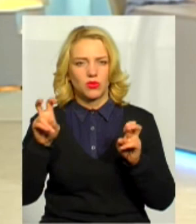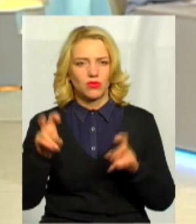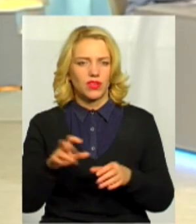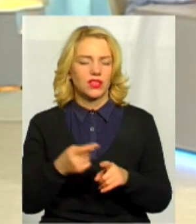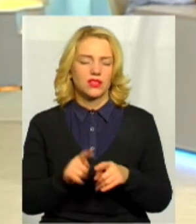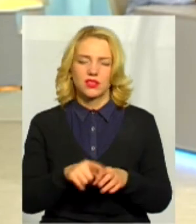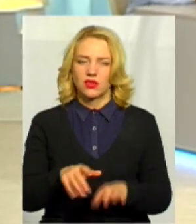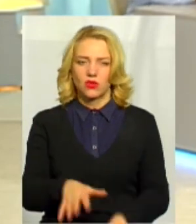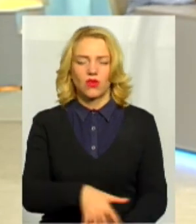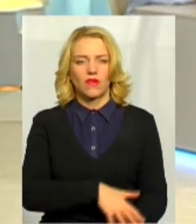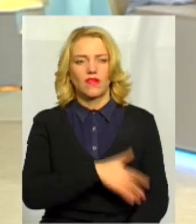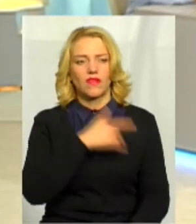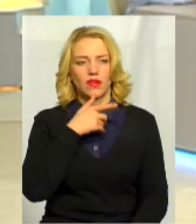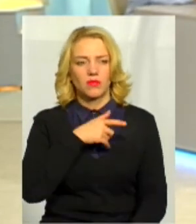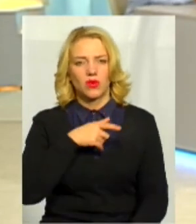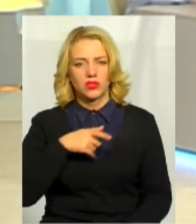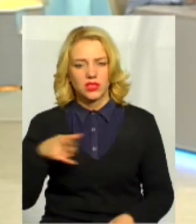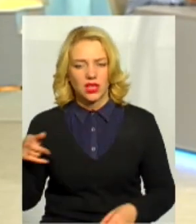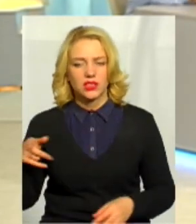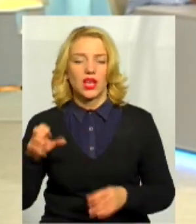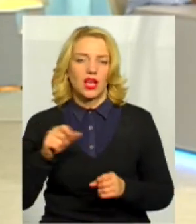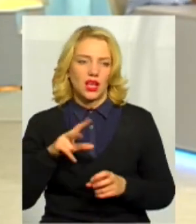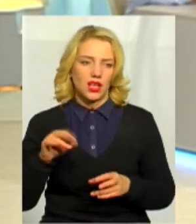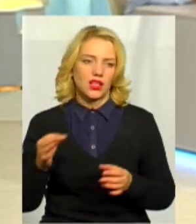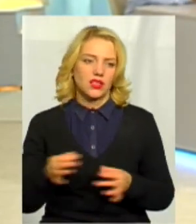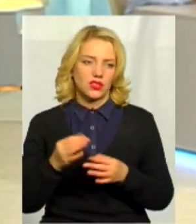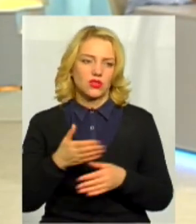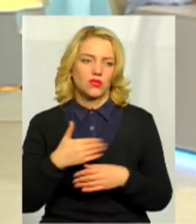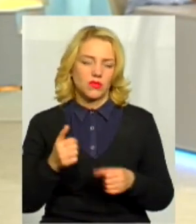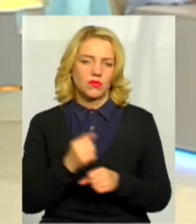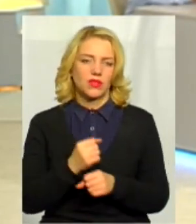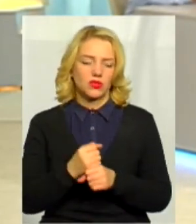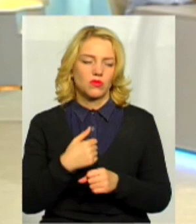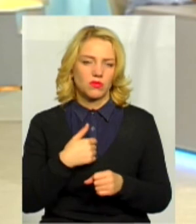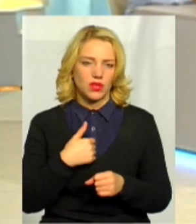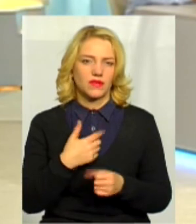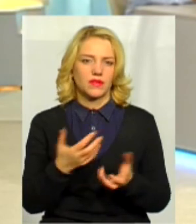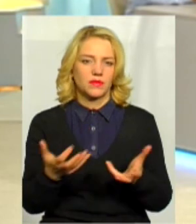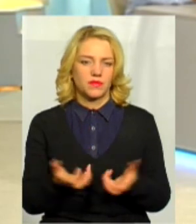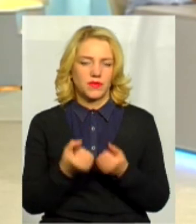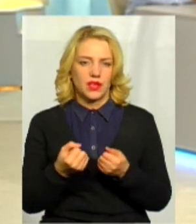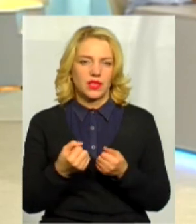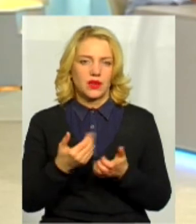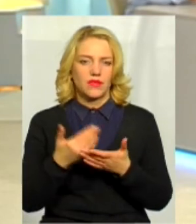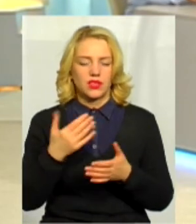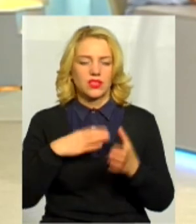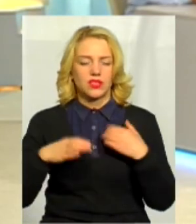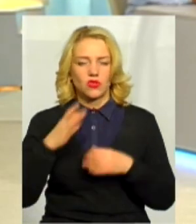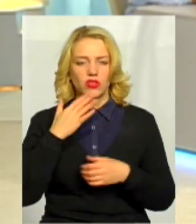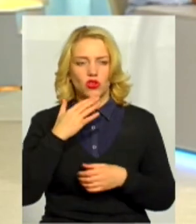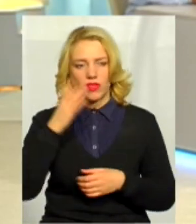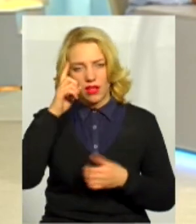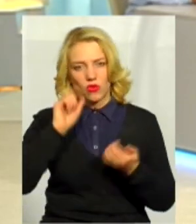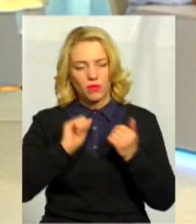процес. Але нічого, ми працюємо, ми заручилися підтримкою Інституту національної пам'яті, тому що